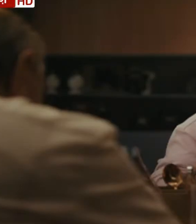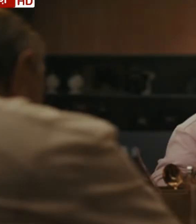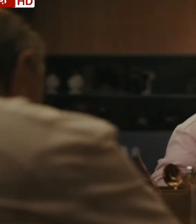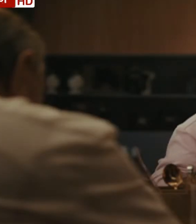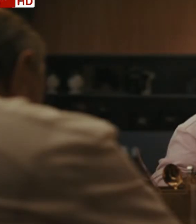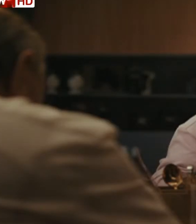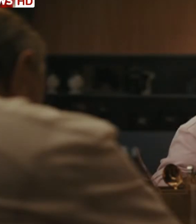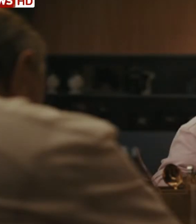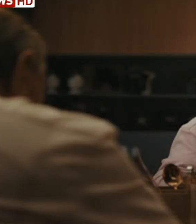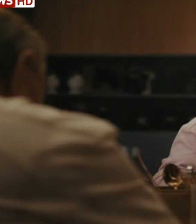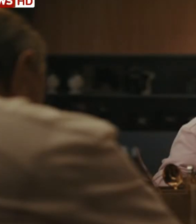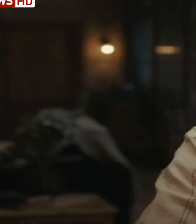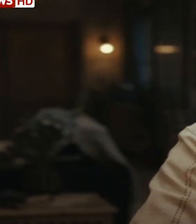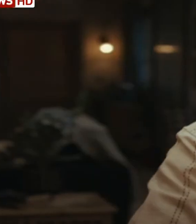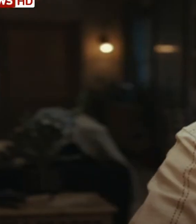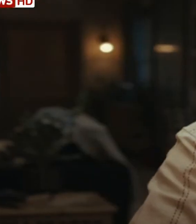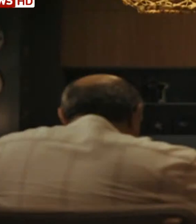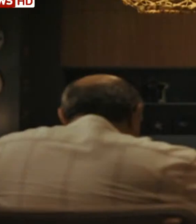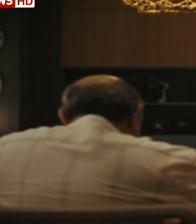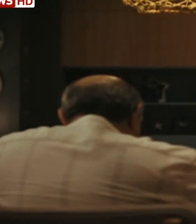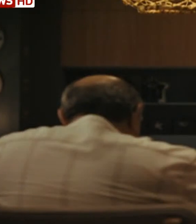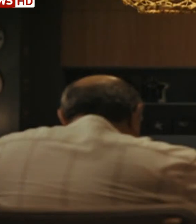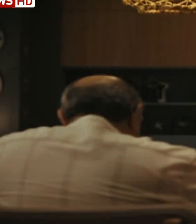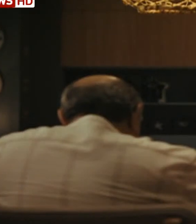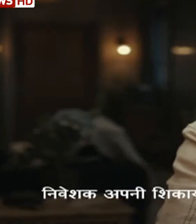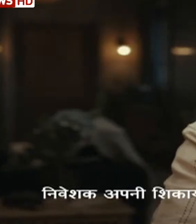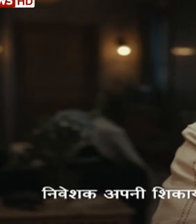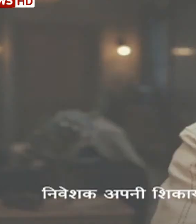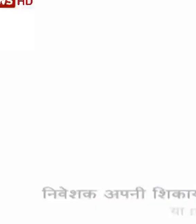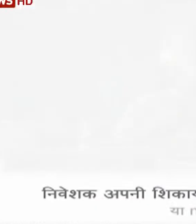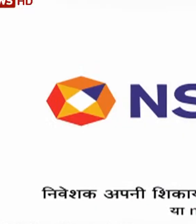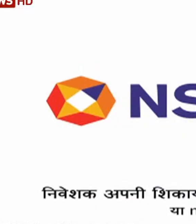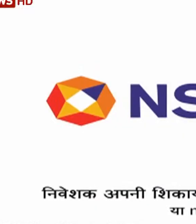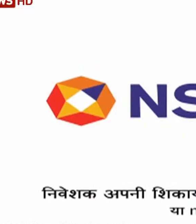साथ दोका है और कानन अपराद दी कितनी बार तो समझा है आपको?